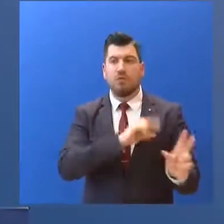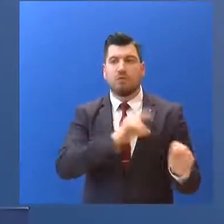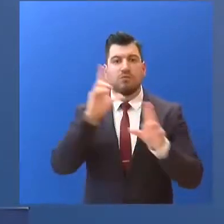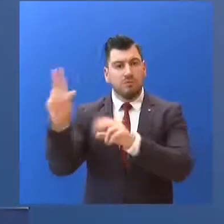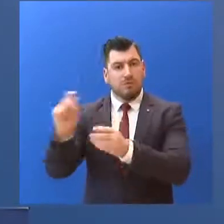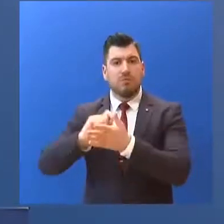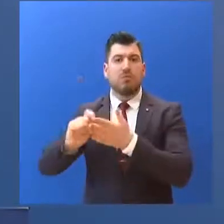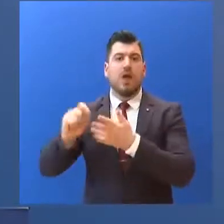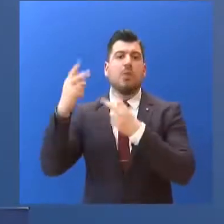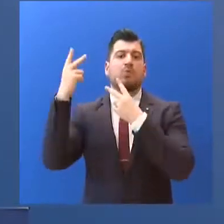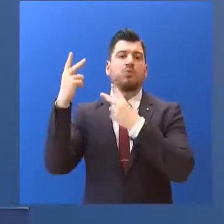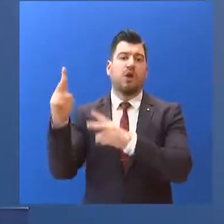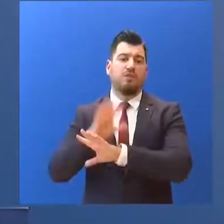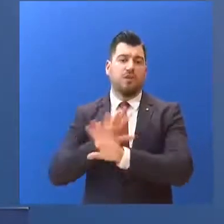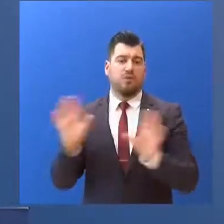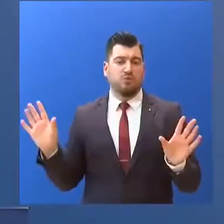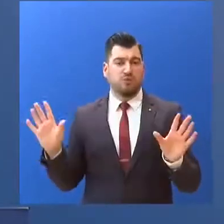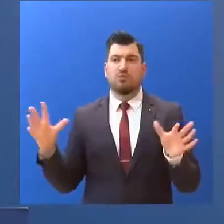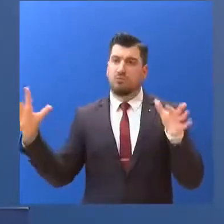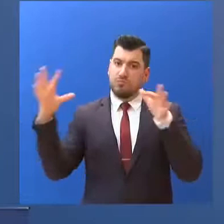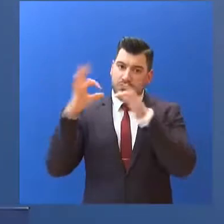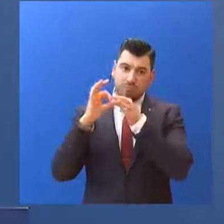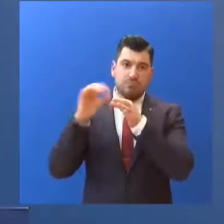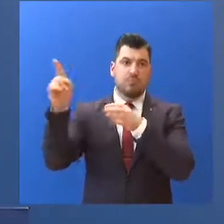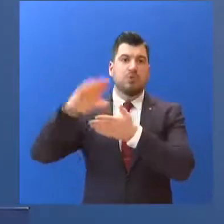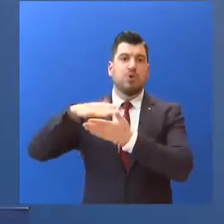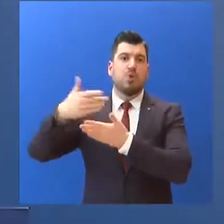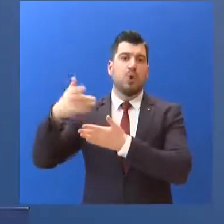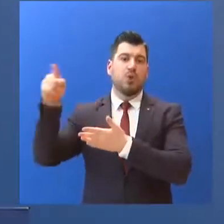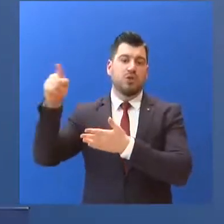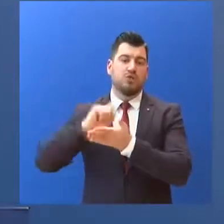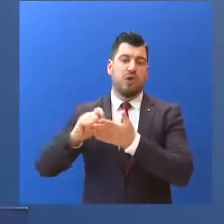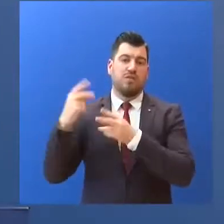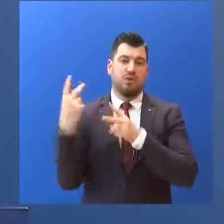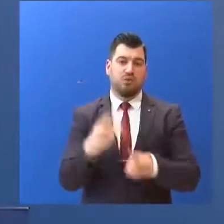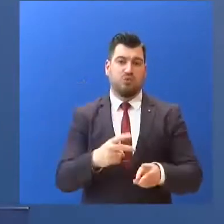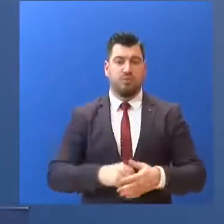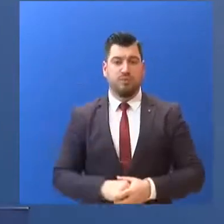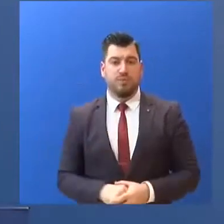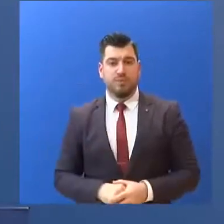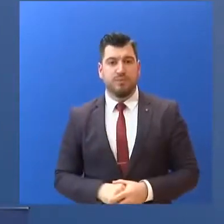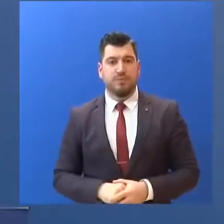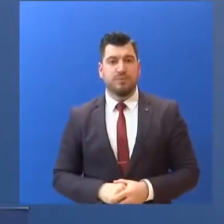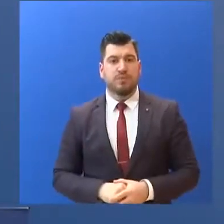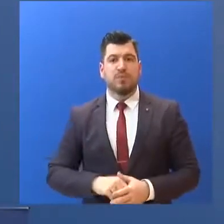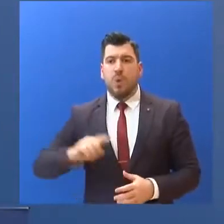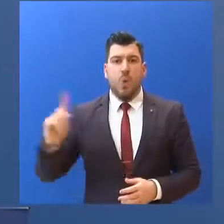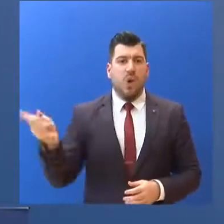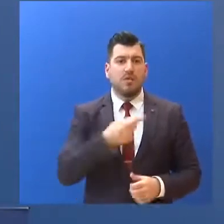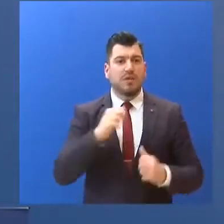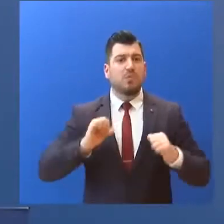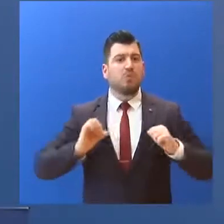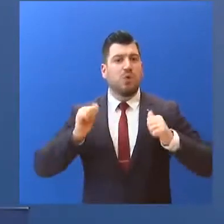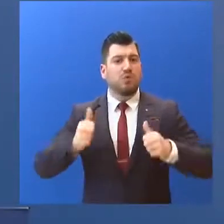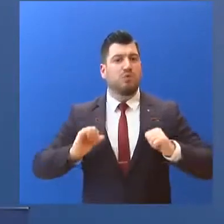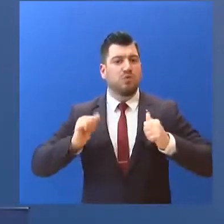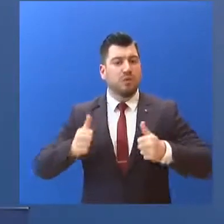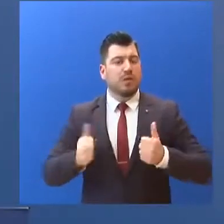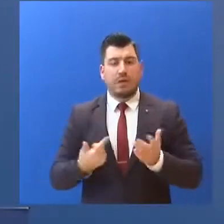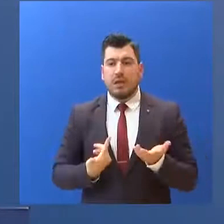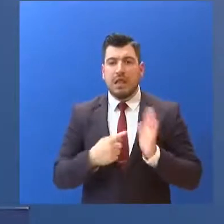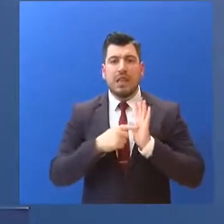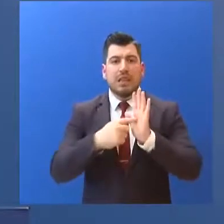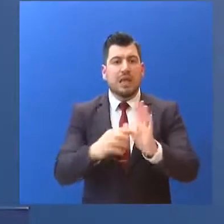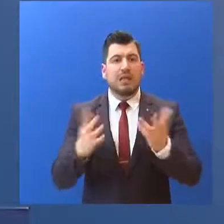υπηρεσίας τους... και απευθεία σύνδεση με τον υπολογιστή στο γραφείο τους. Όλες αυτές οι πρωτοβουλίες δείχνουν ότι η